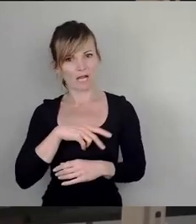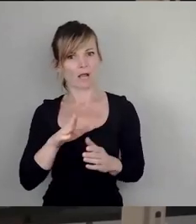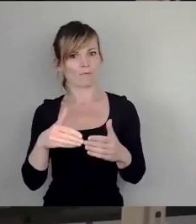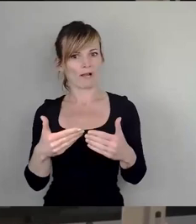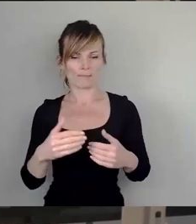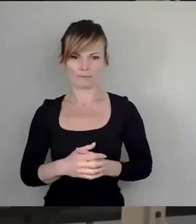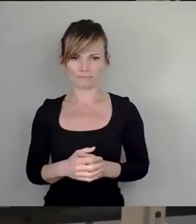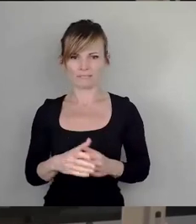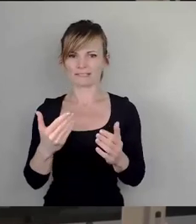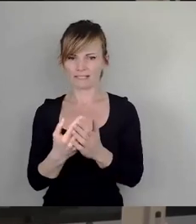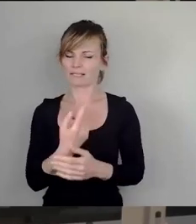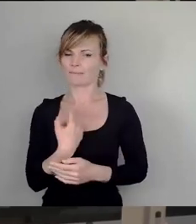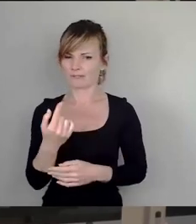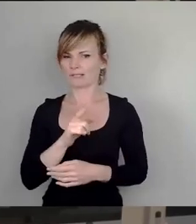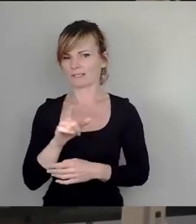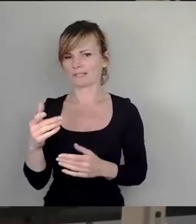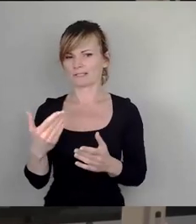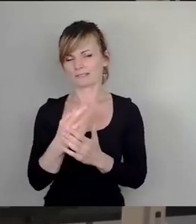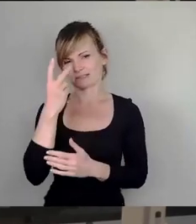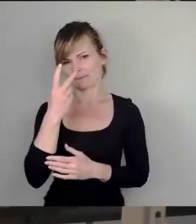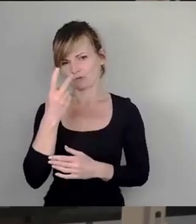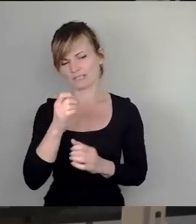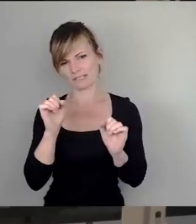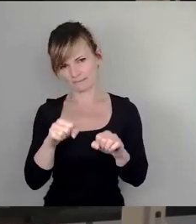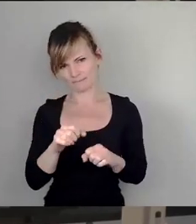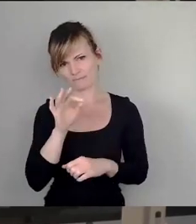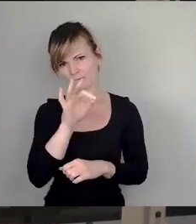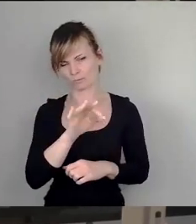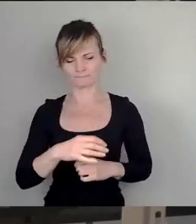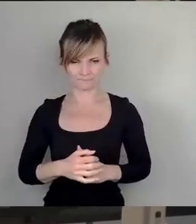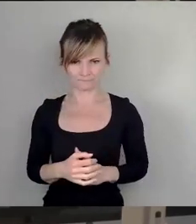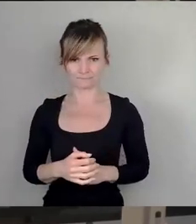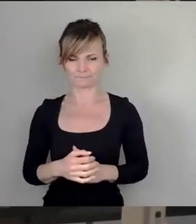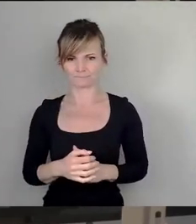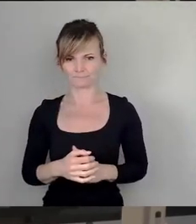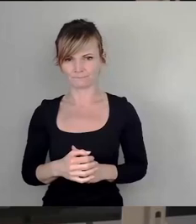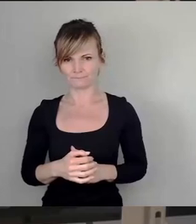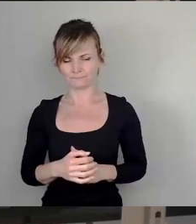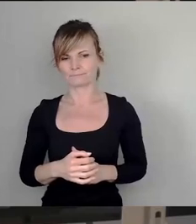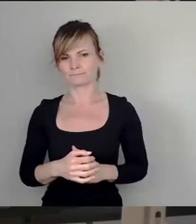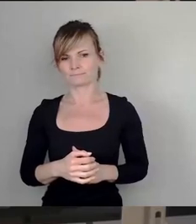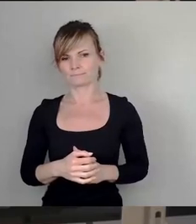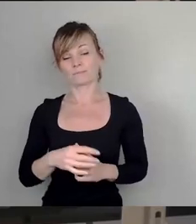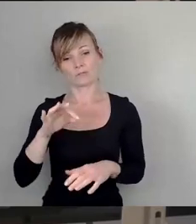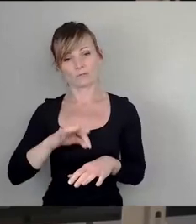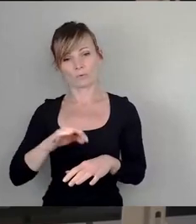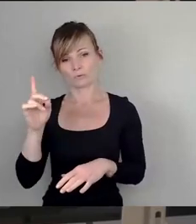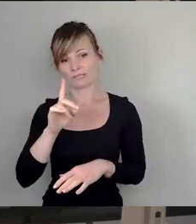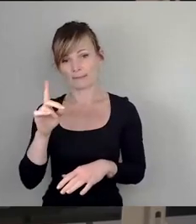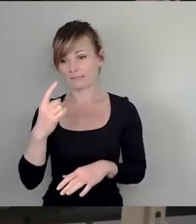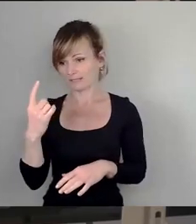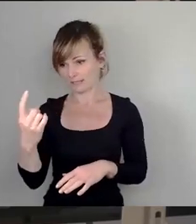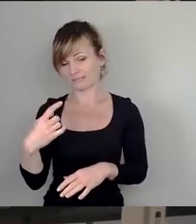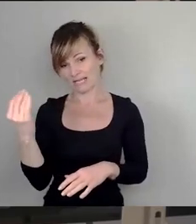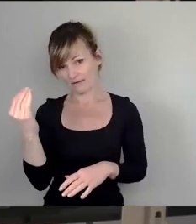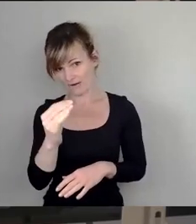werden wir als Linke dem selbstverständlich zustimmen. Auch mit dem Hinweis von Dr. Deppe, der schon kam, dass es eben erst mal nur